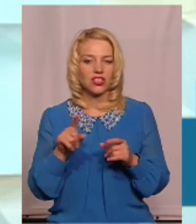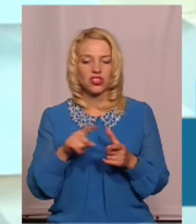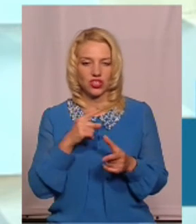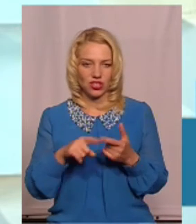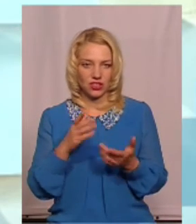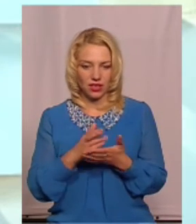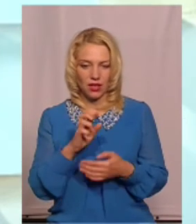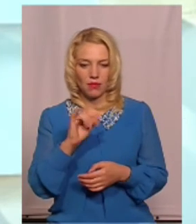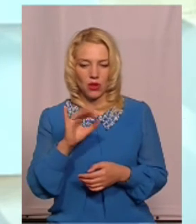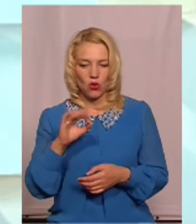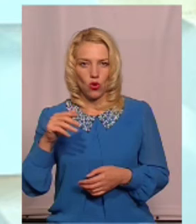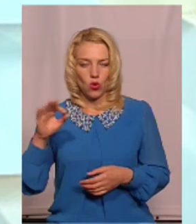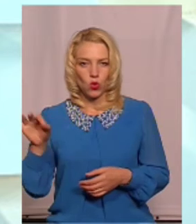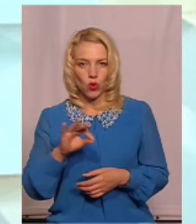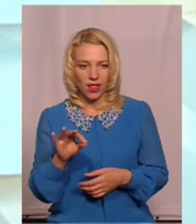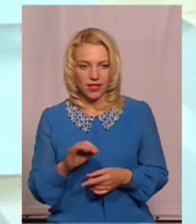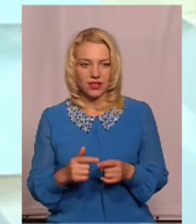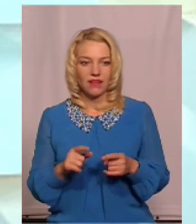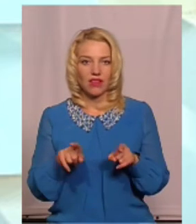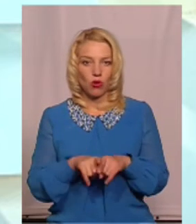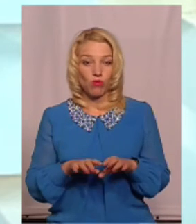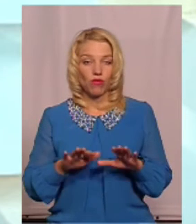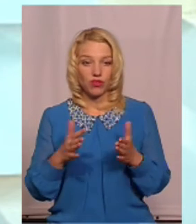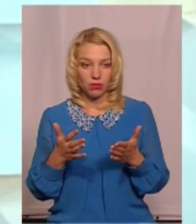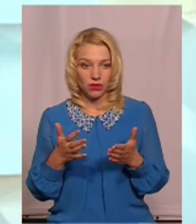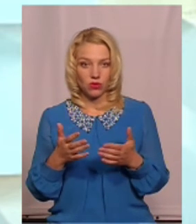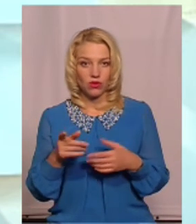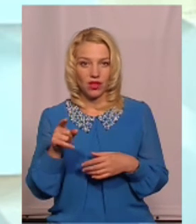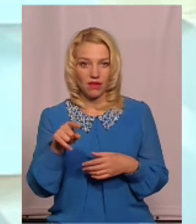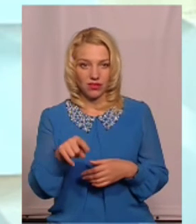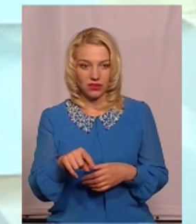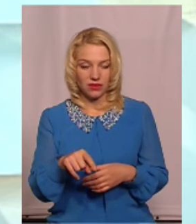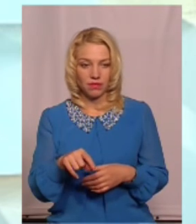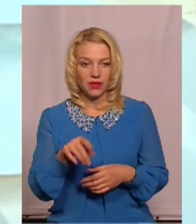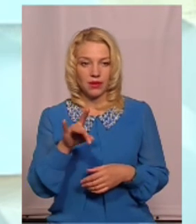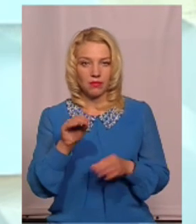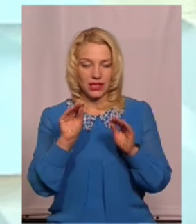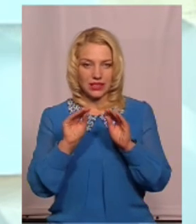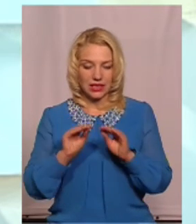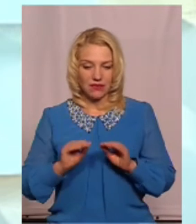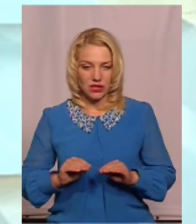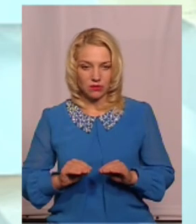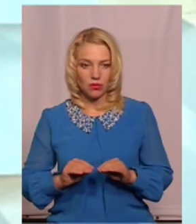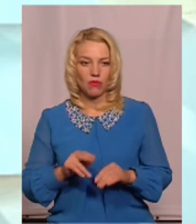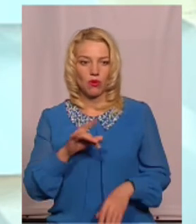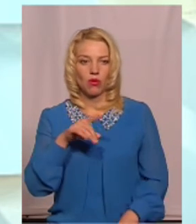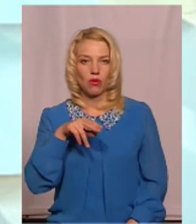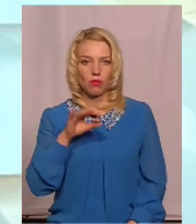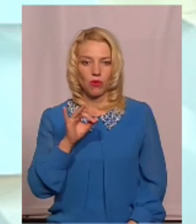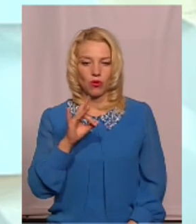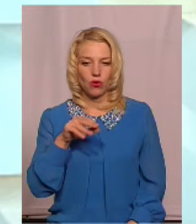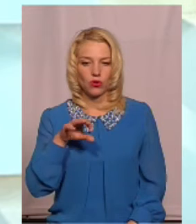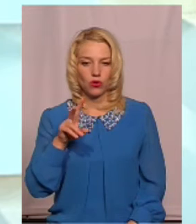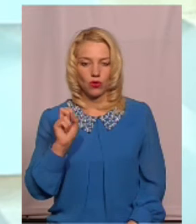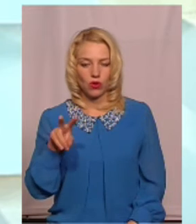присутні. І тоді у цьому випадку навіть при складанні адміністративного протоколу